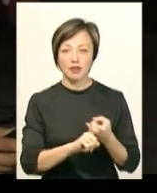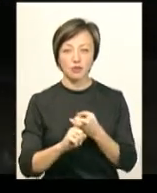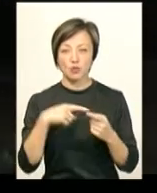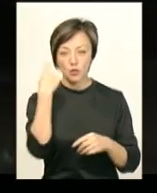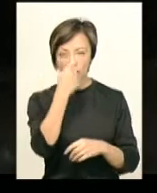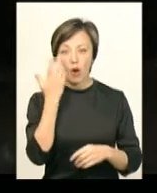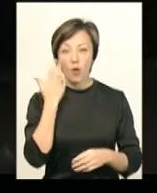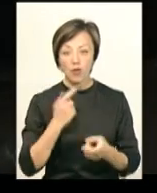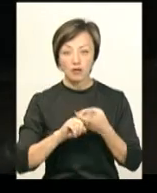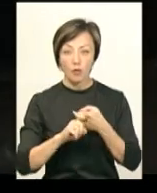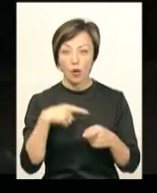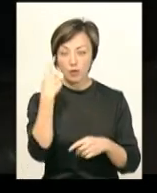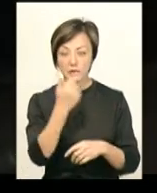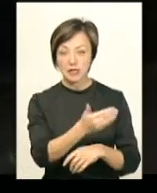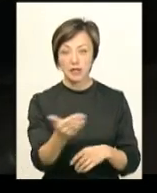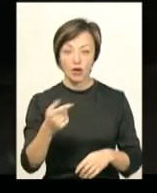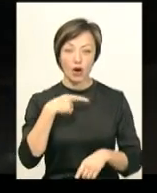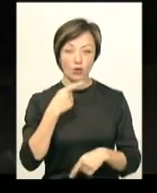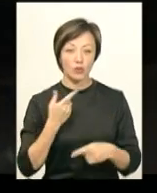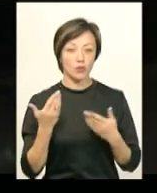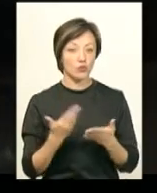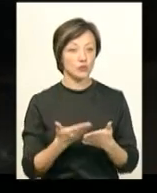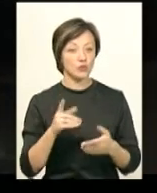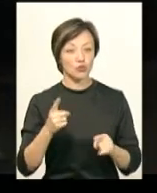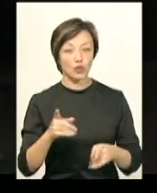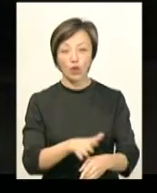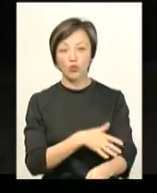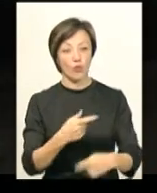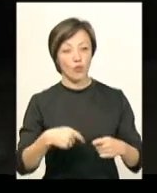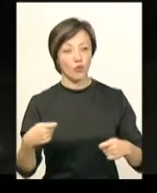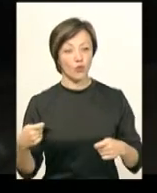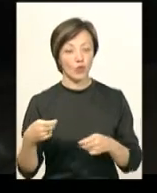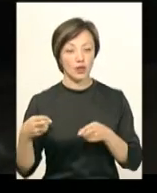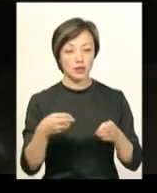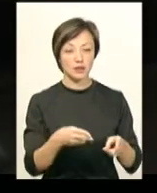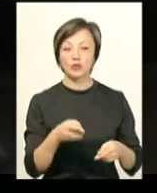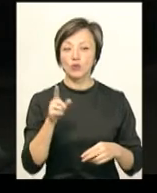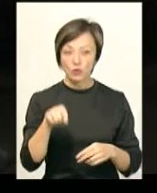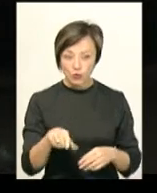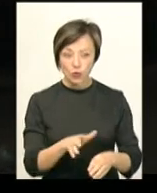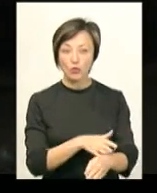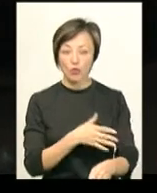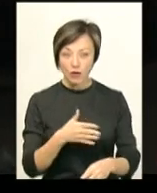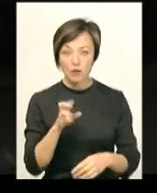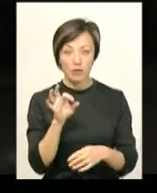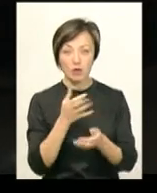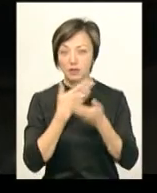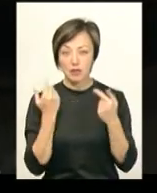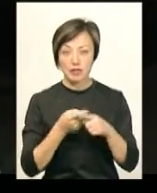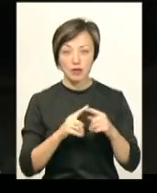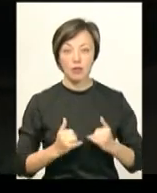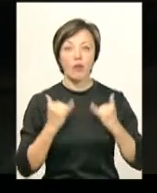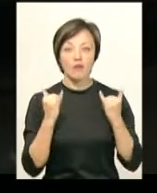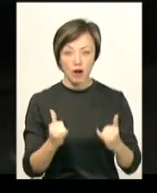особисто. А коли стосується особисто їх, вони кажуть, а чому ви так довго їдете? Тому ми так довго їдемо, тому що немає оцеї